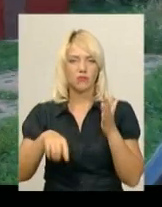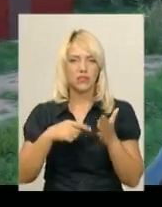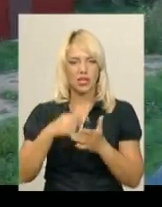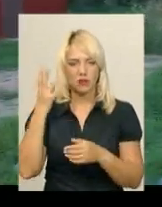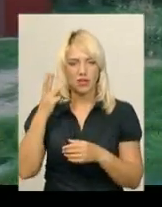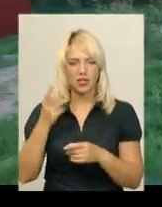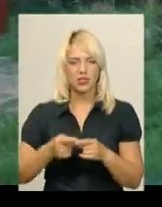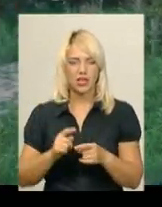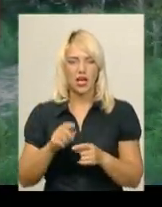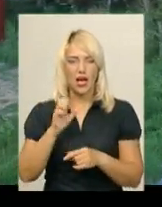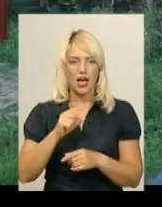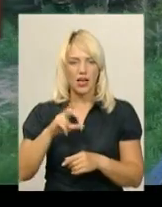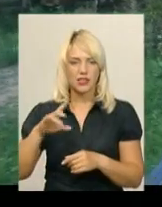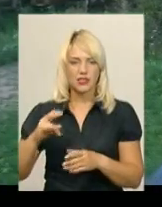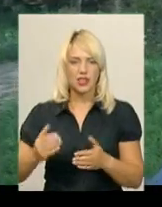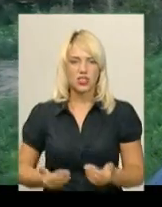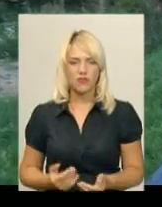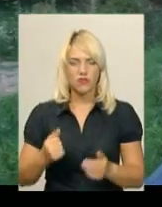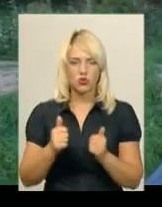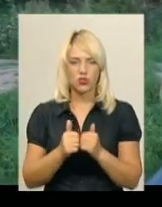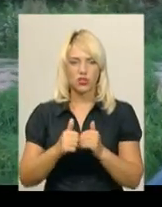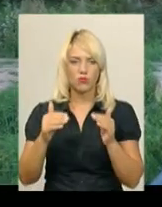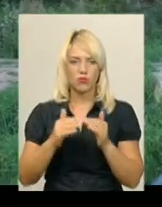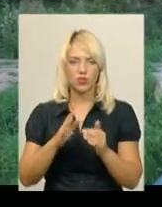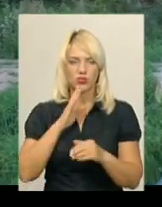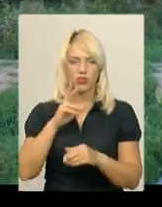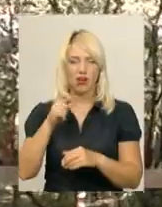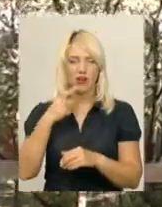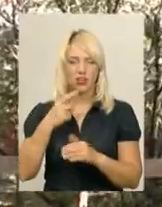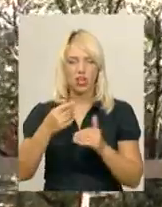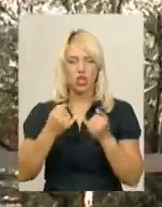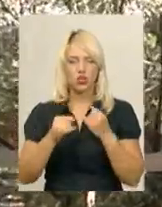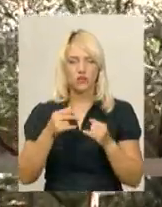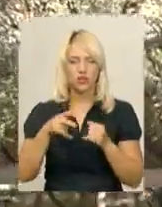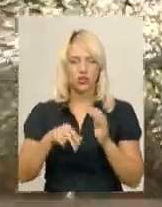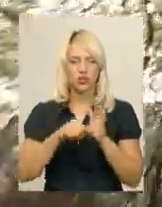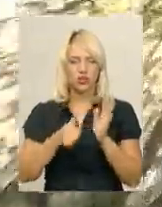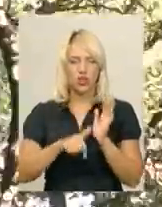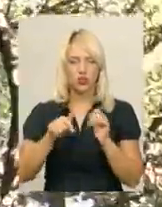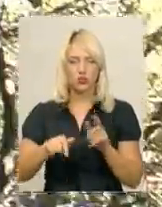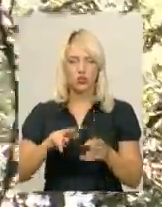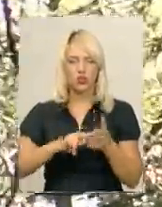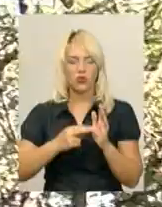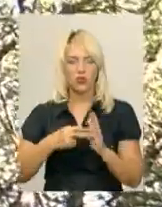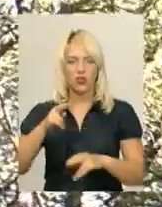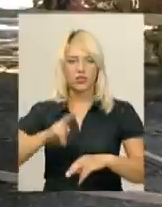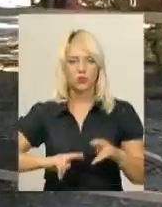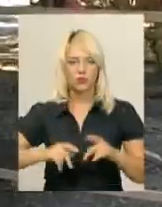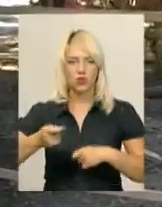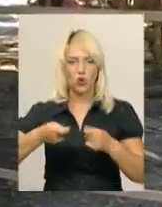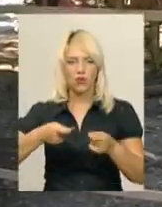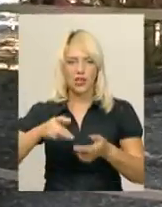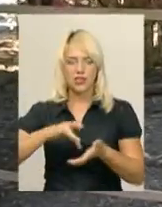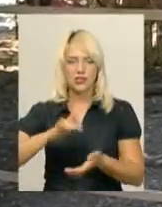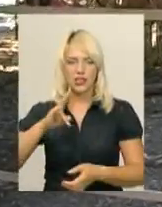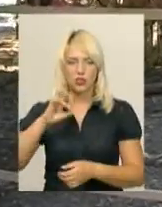Аліса Генега мешкає у сусідньому будинку. Жінка каже, у жовтні 2016-го ось тут планували звести торгувальний центр. Та